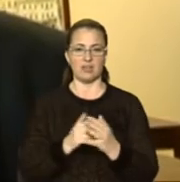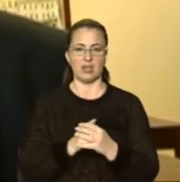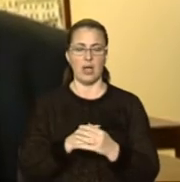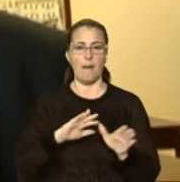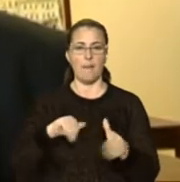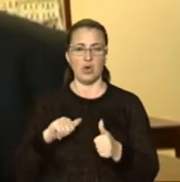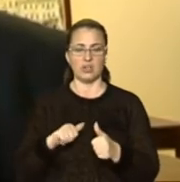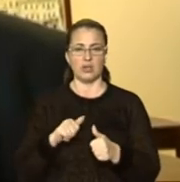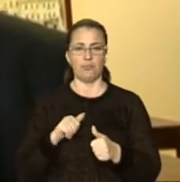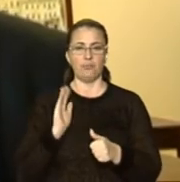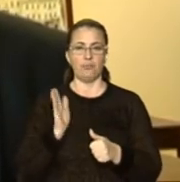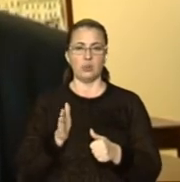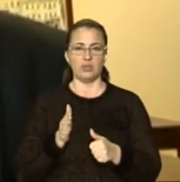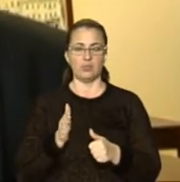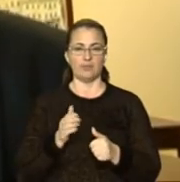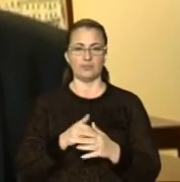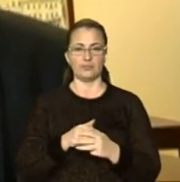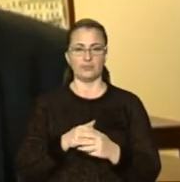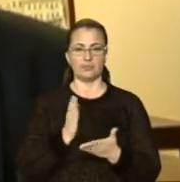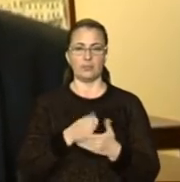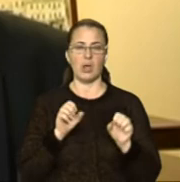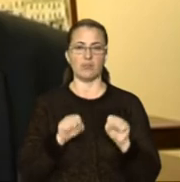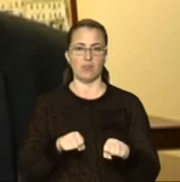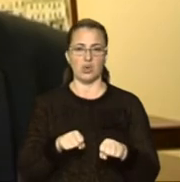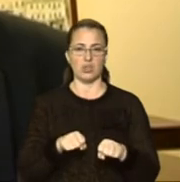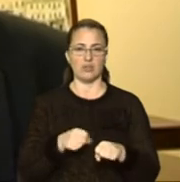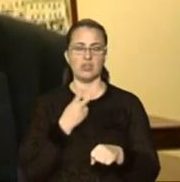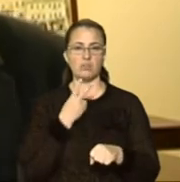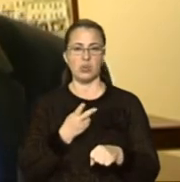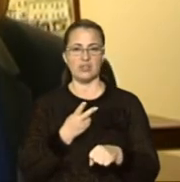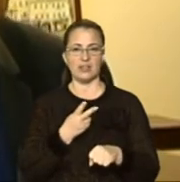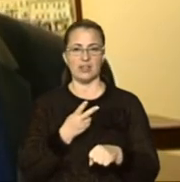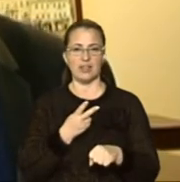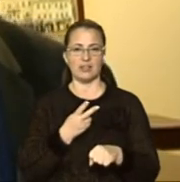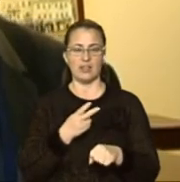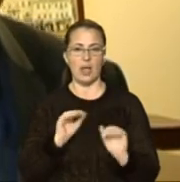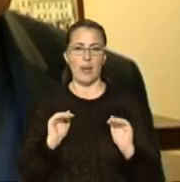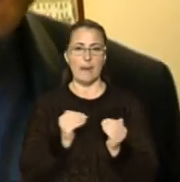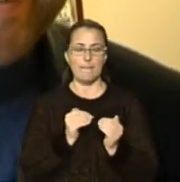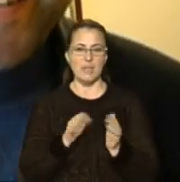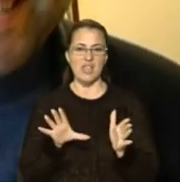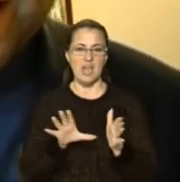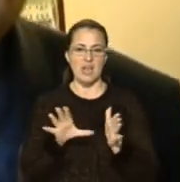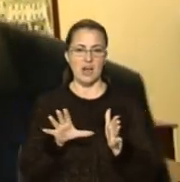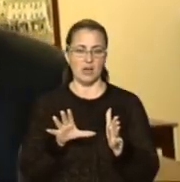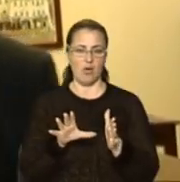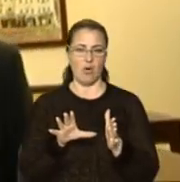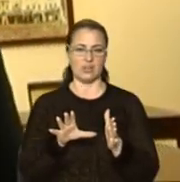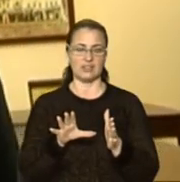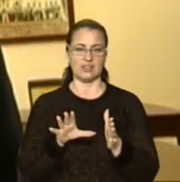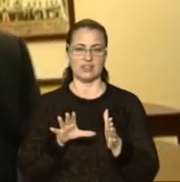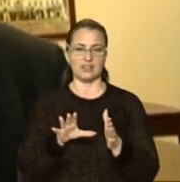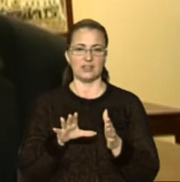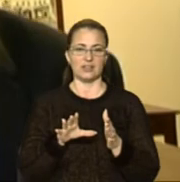а потім будемо мати можливість спостерігати міні-рекорд, як казали організатори,